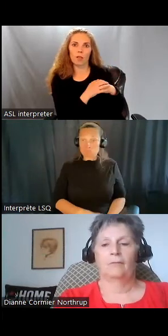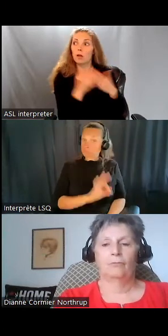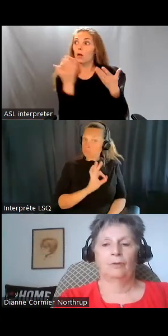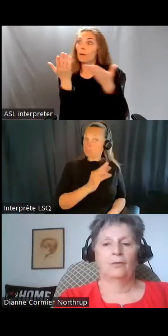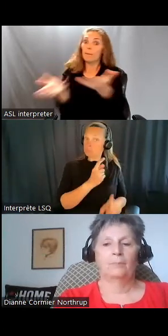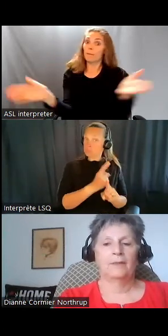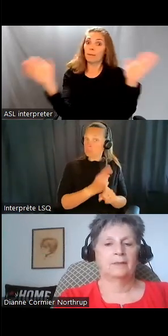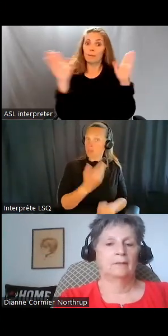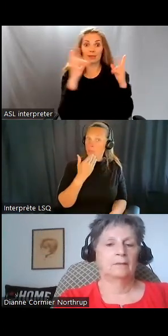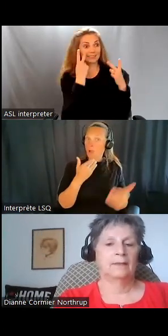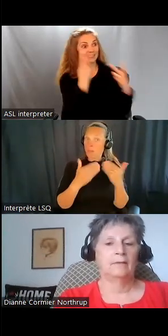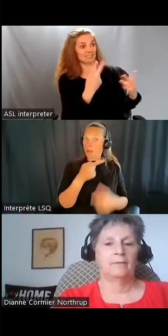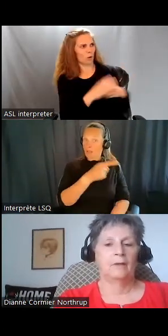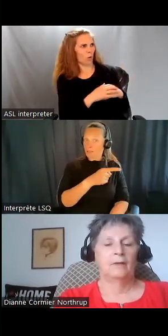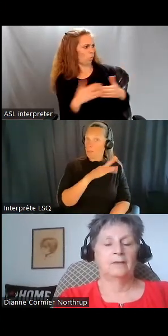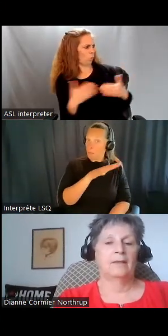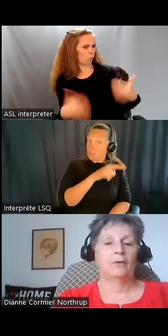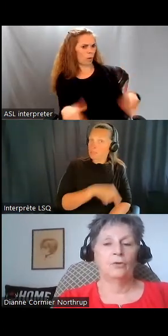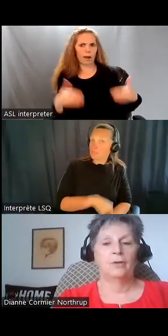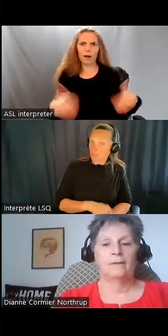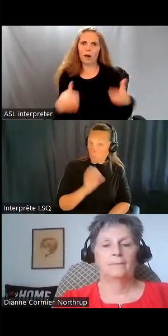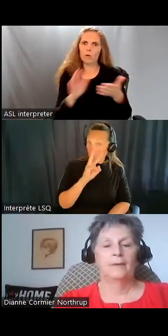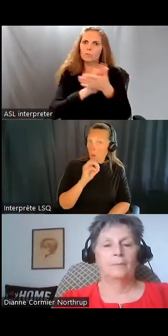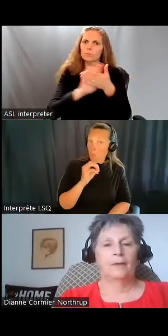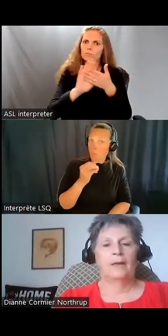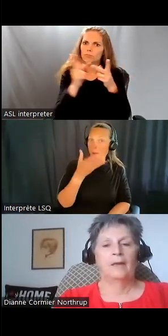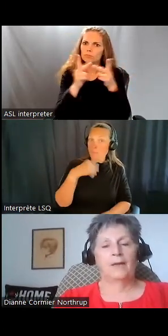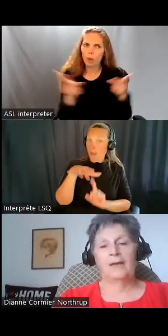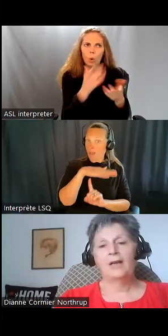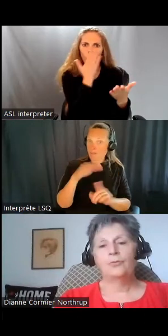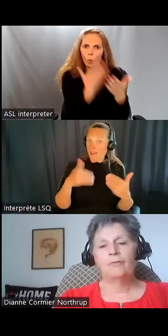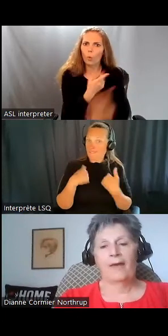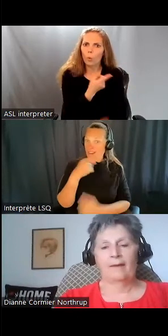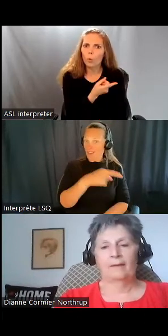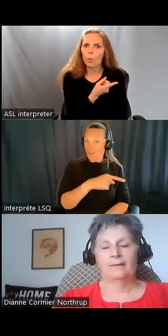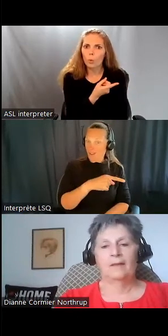ils se disent probablement « Waouh, c'est vraiment un bel endroit au vivre. »